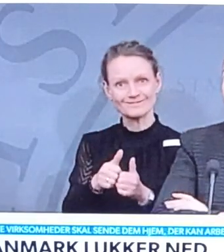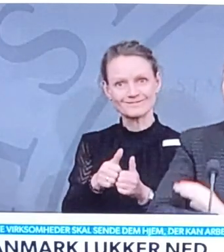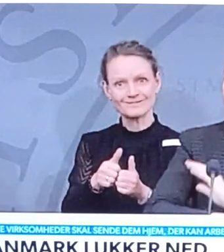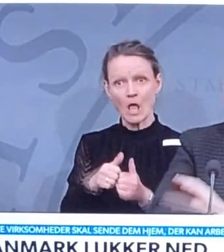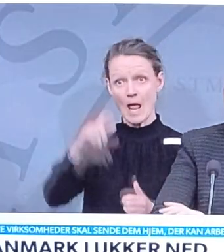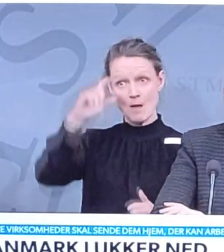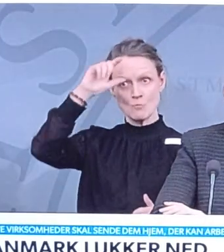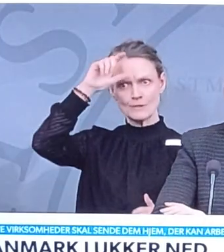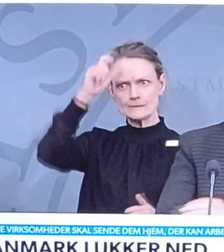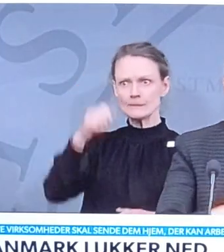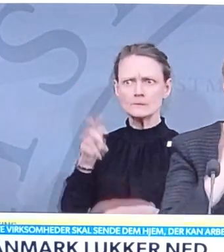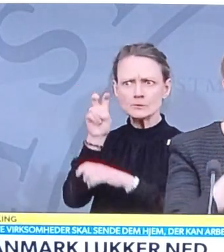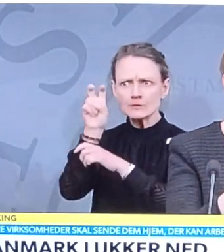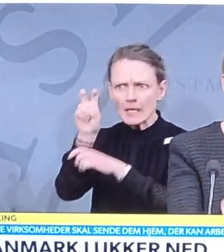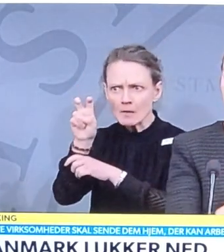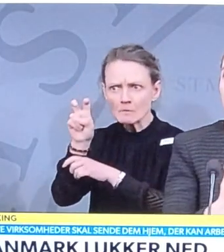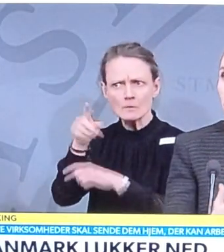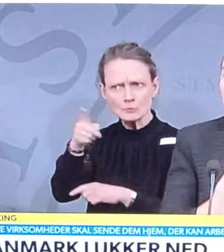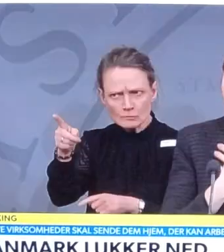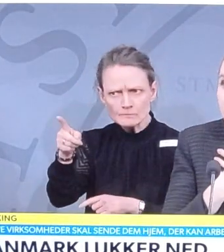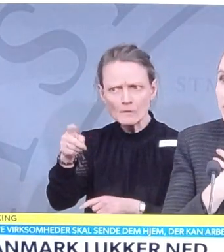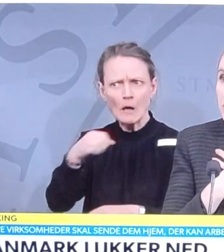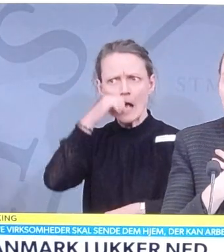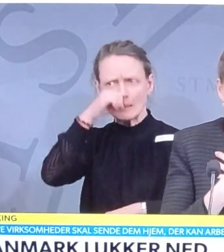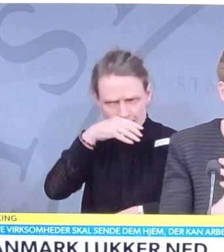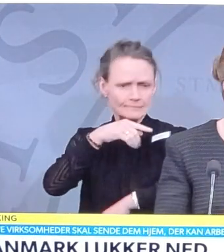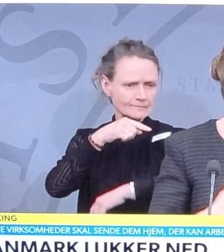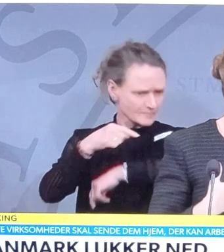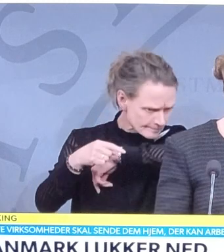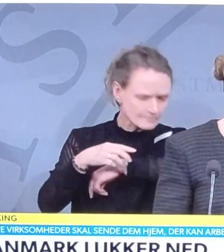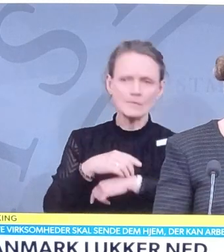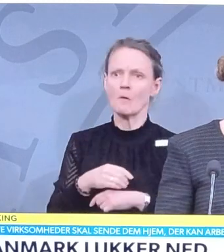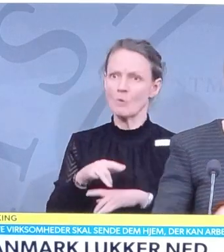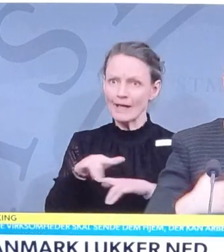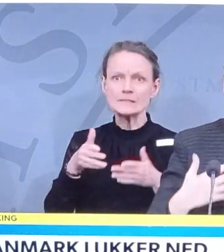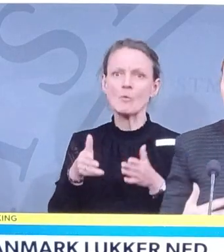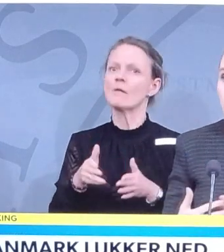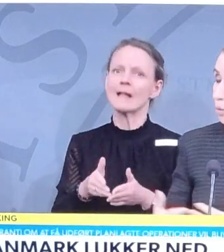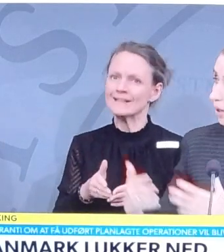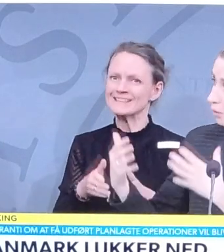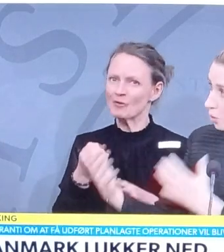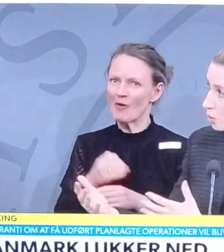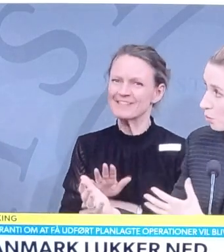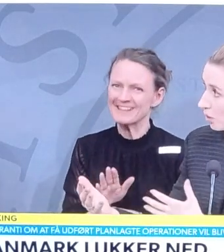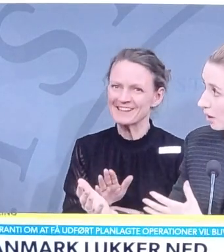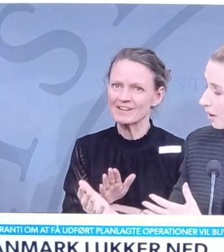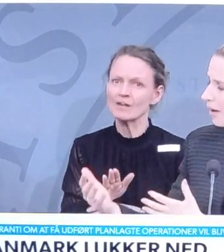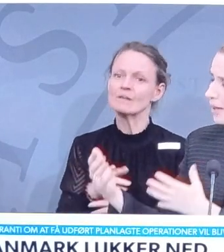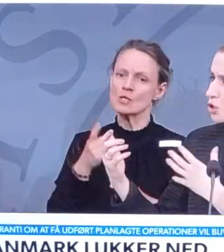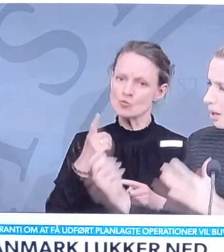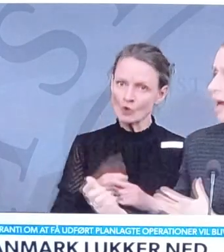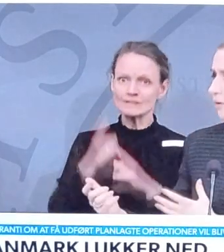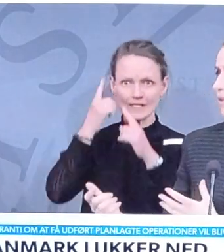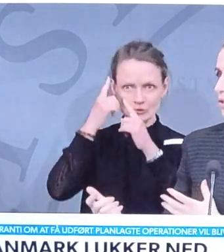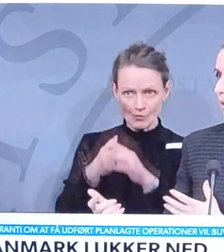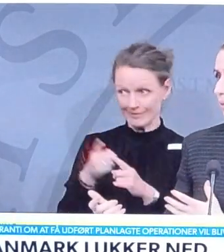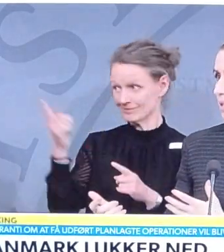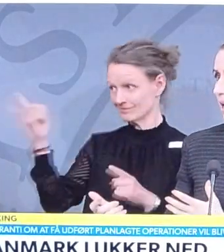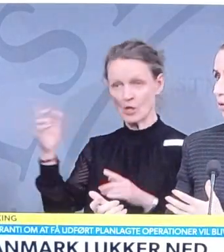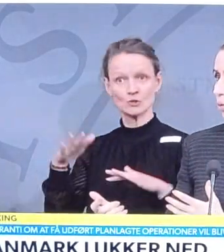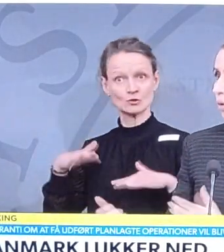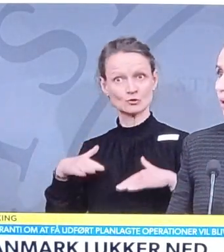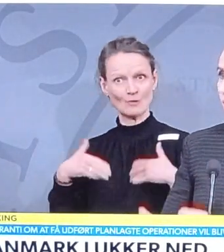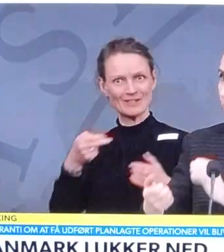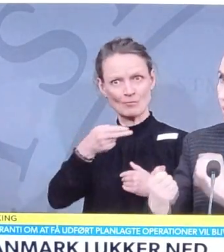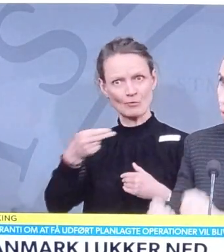i deres albu, eller de hoster hinanden ind i hovedet. Det kan vi simpelthen ikke. Derfor bliver vi nødt til at stole på, når sådan er man nu er så er tilbage igen. Som det bliver sagt